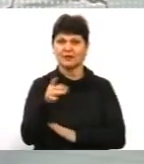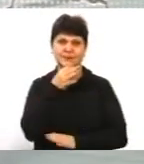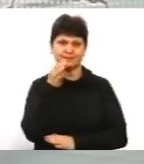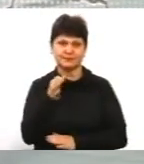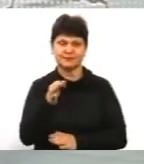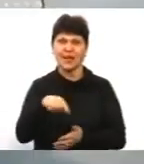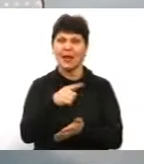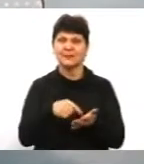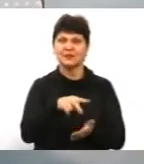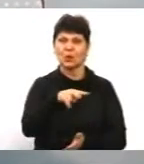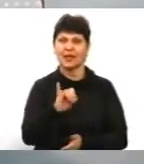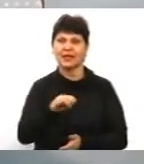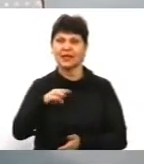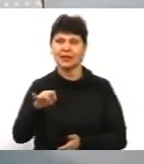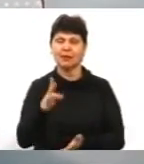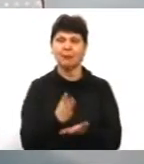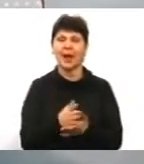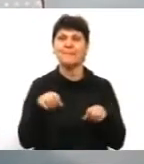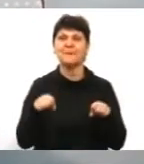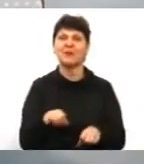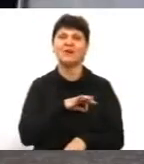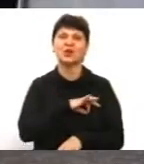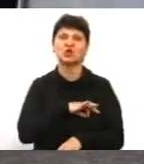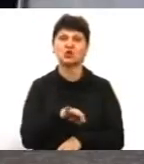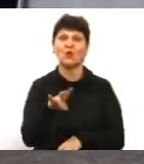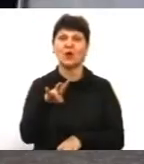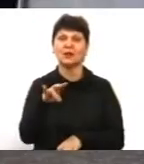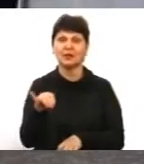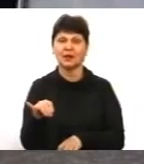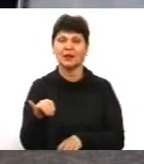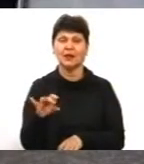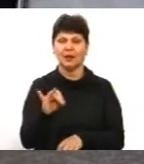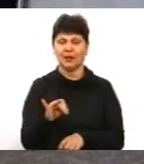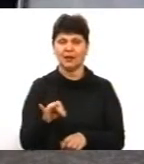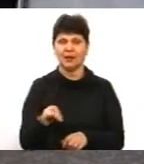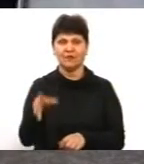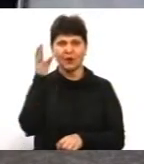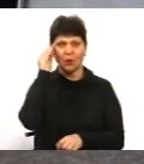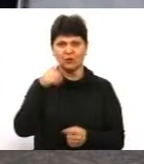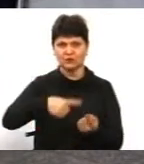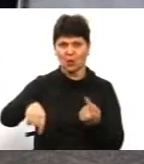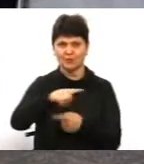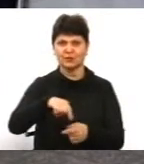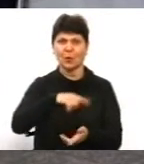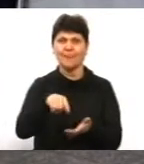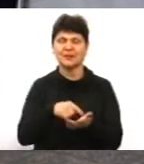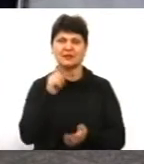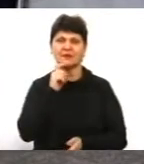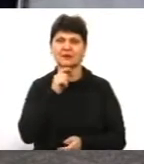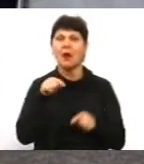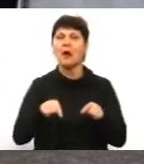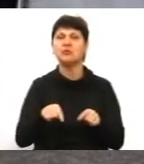Літина, маємо право використовувати і враховуючи об'їзну міста Вінниця. Чому ці ділянки обрано?